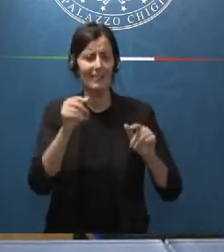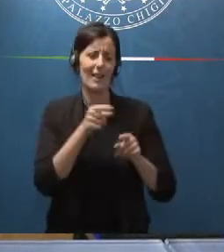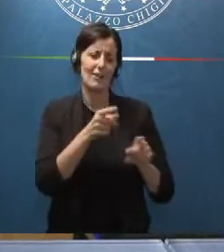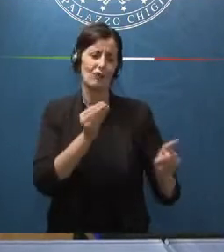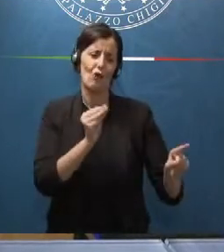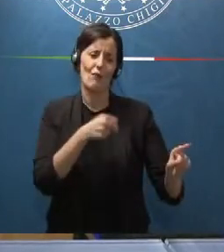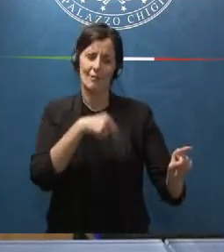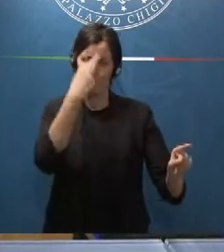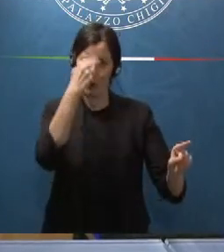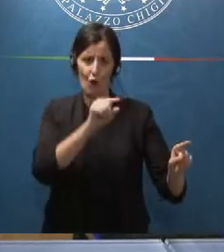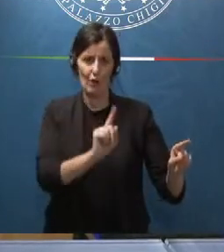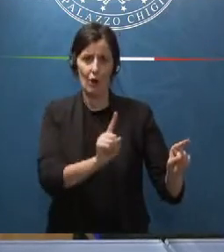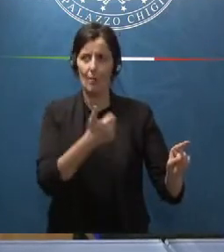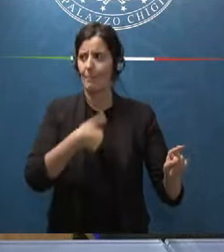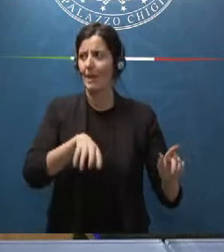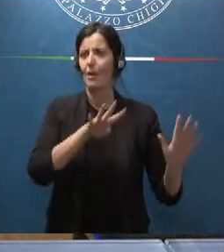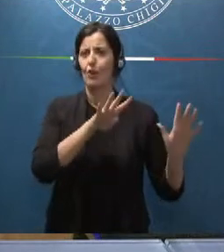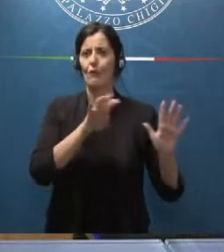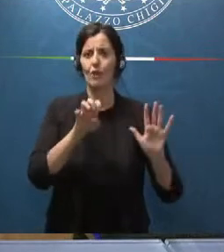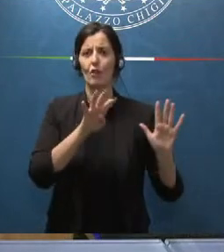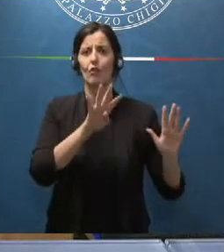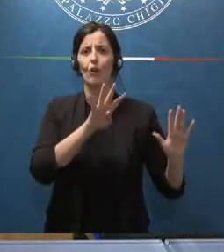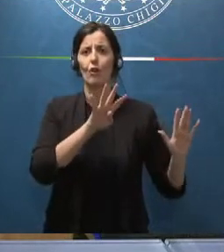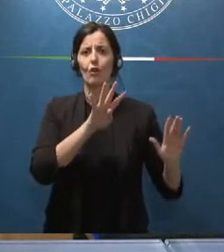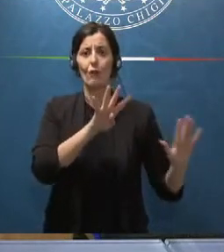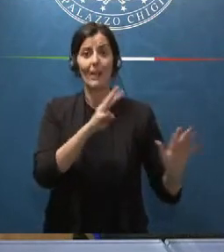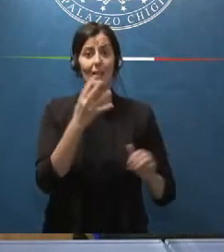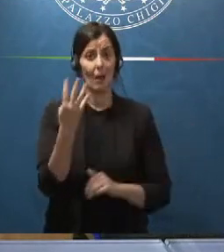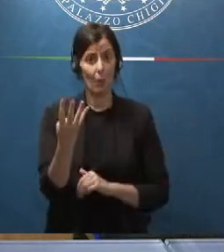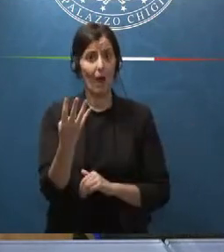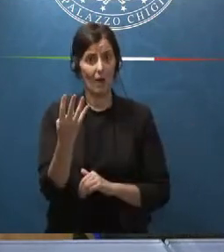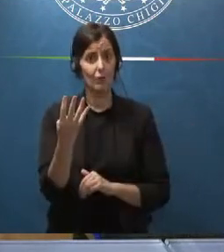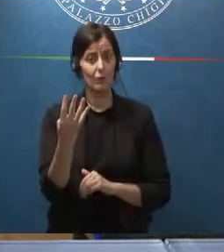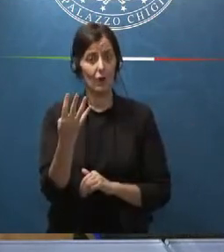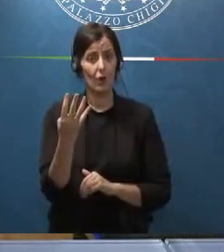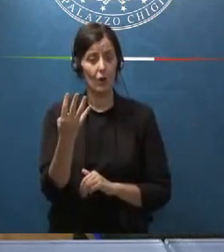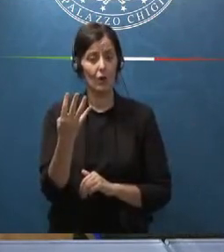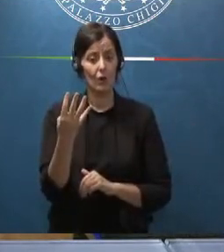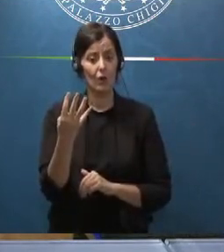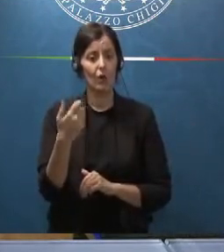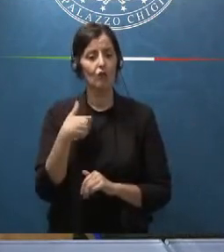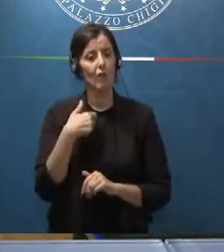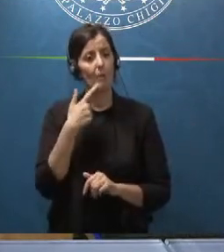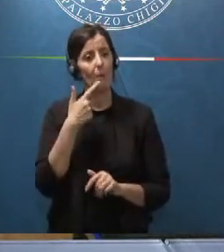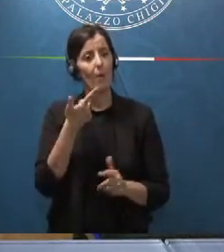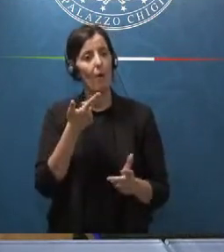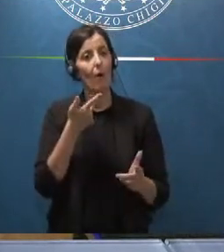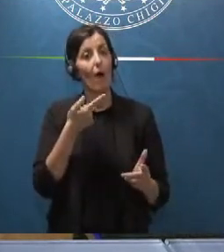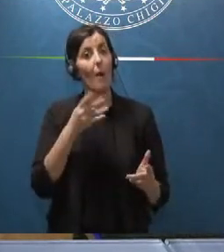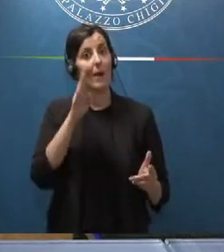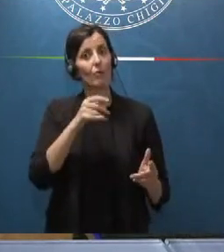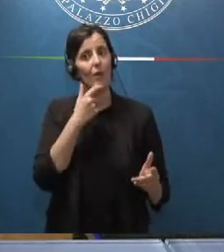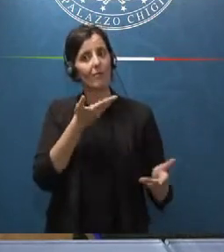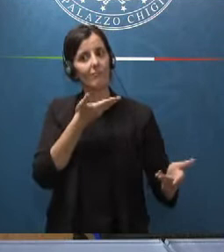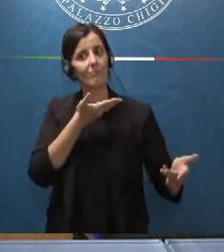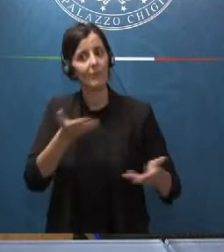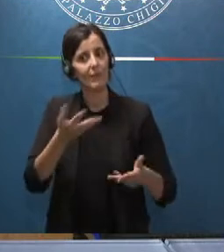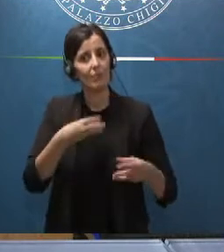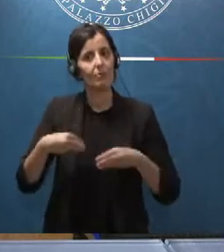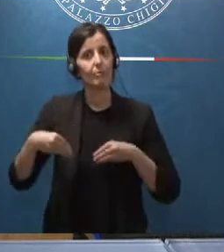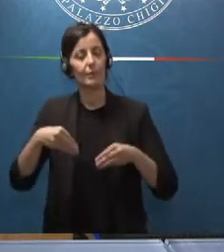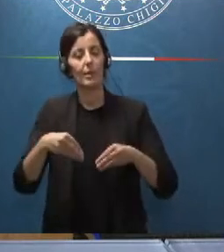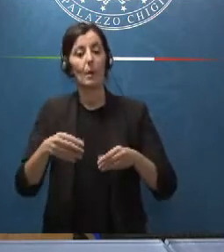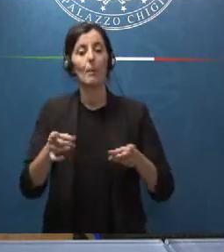ricorderà ma nel 1994 fu notificato un invito a comparire a Silvio Berlusconi mentre